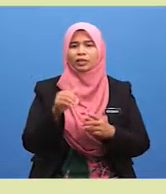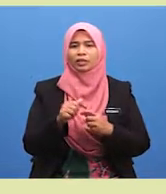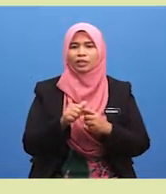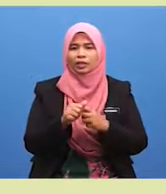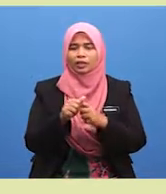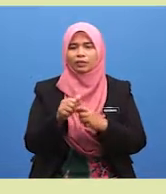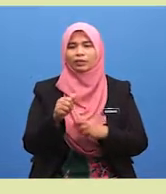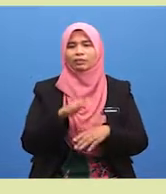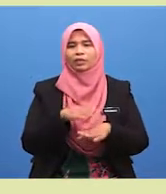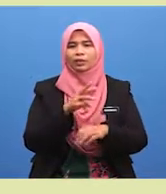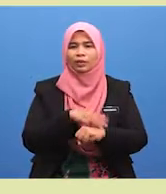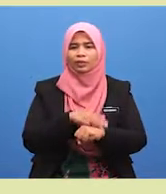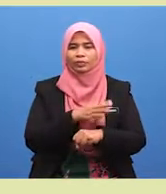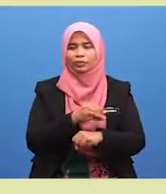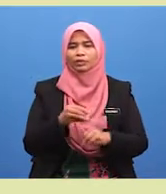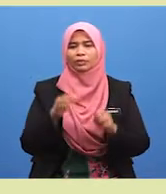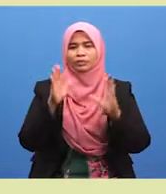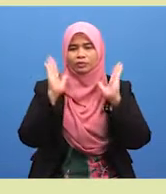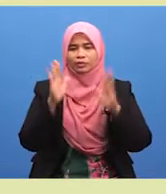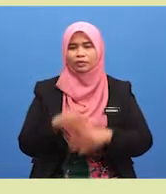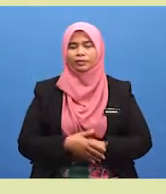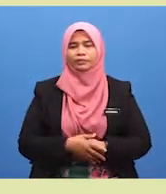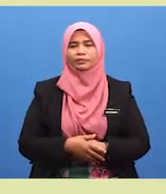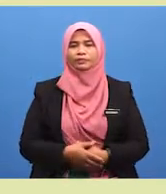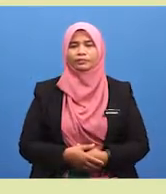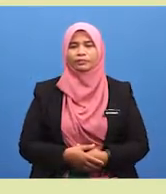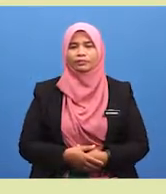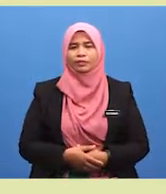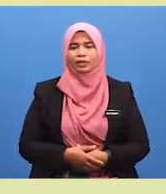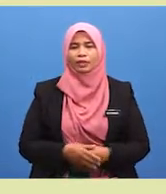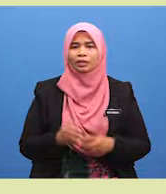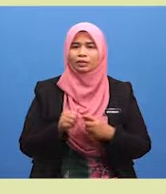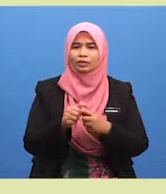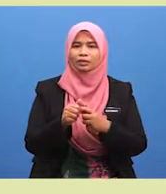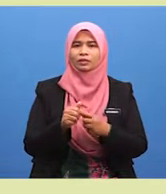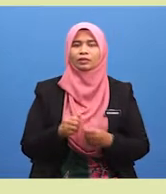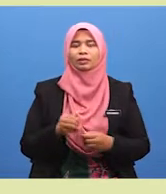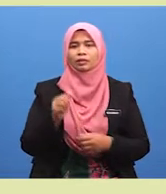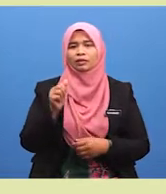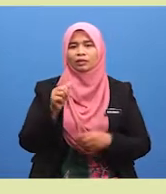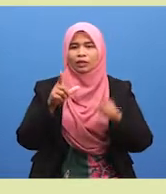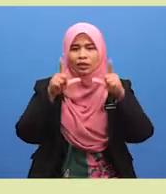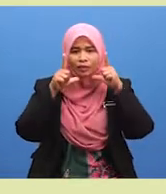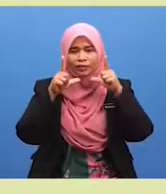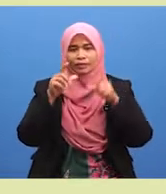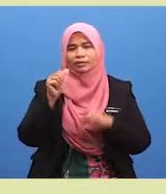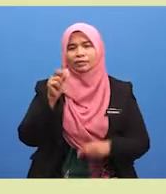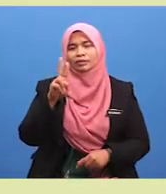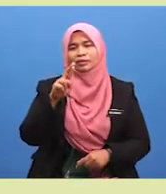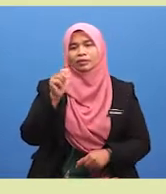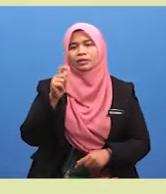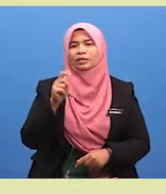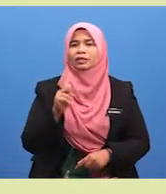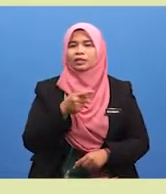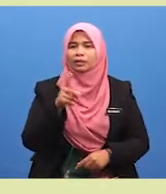patuh kepada waktu dan menunaikan solat. Berikutnya, aurat. Aurat, murid